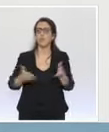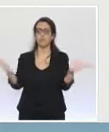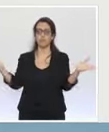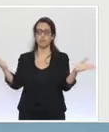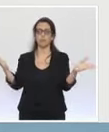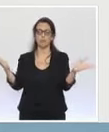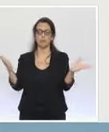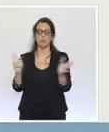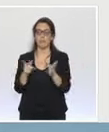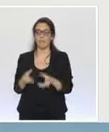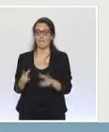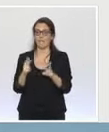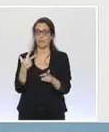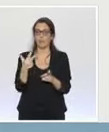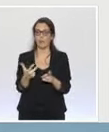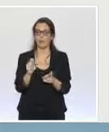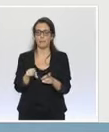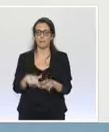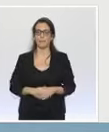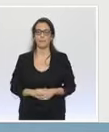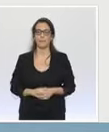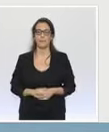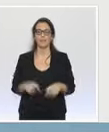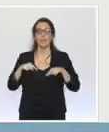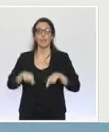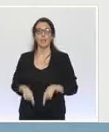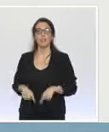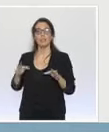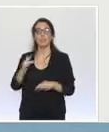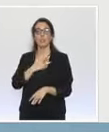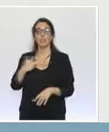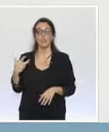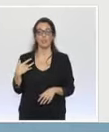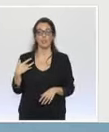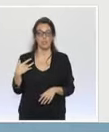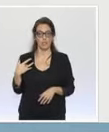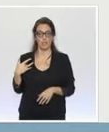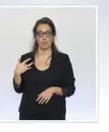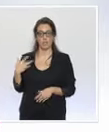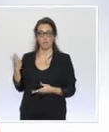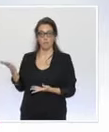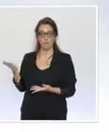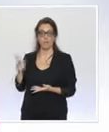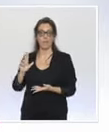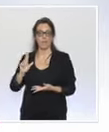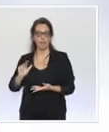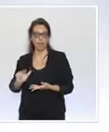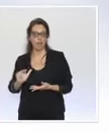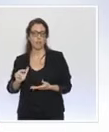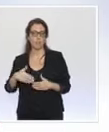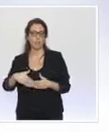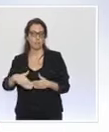de notre stratégie. Le ministre chargé de la Santé, Olivier Véran, reviendra plus en détail